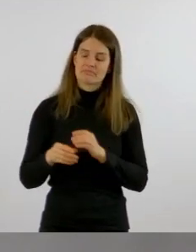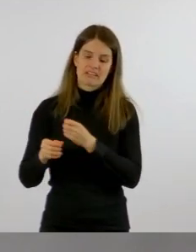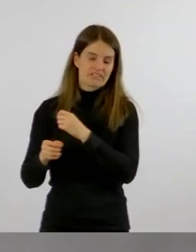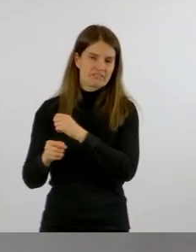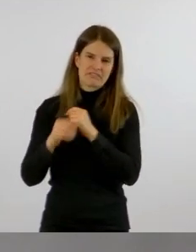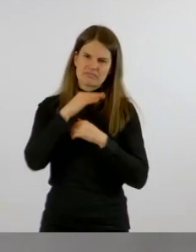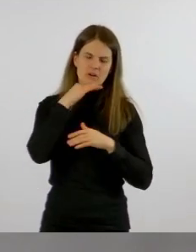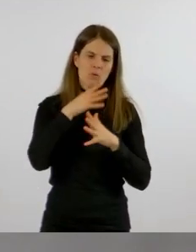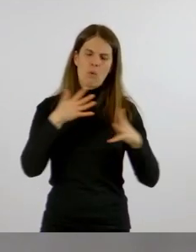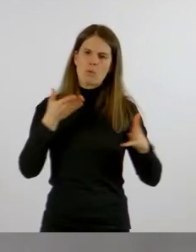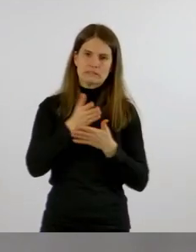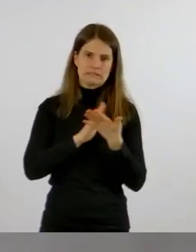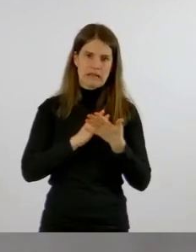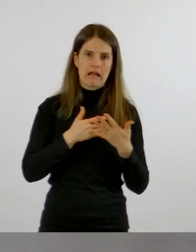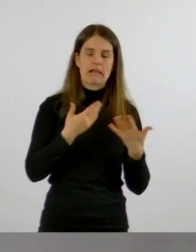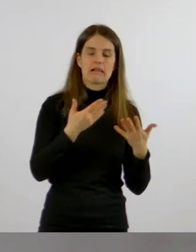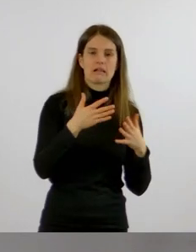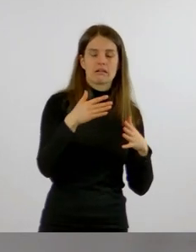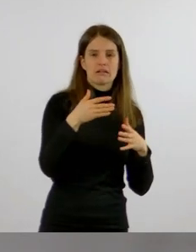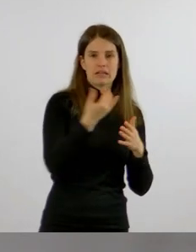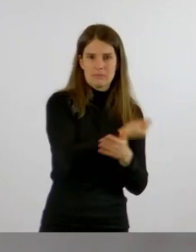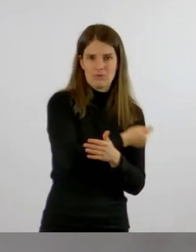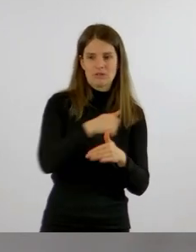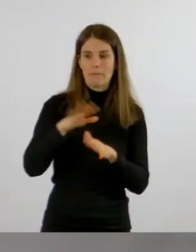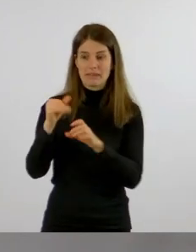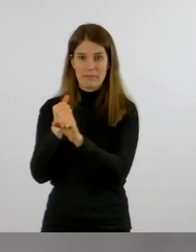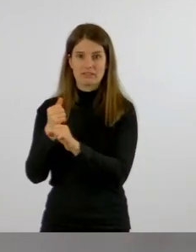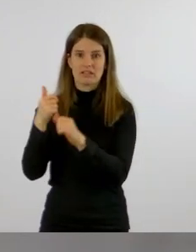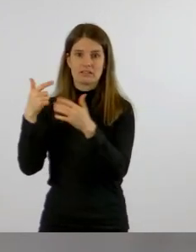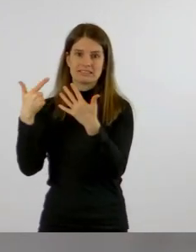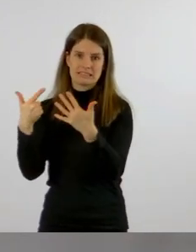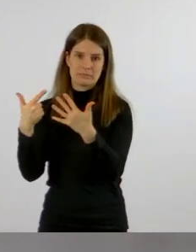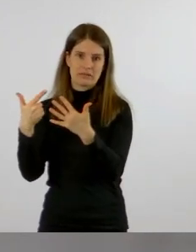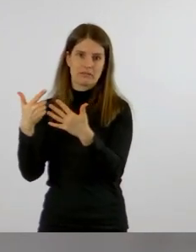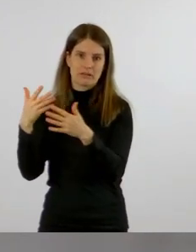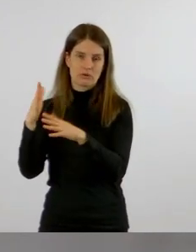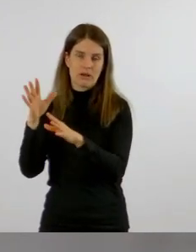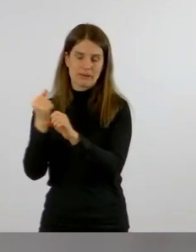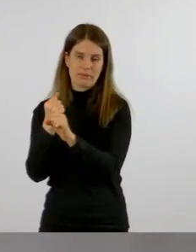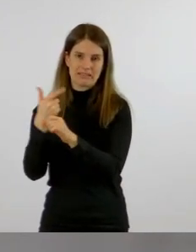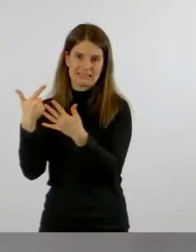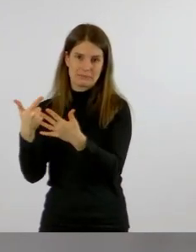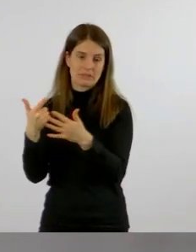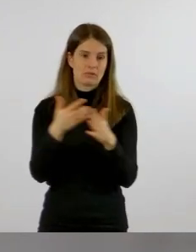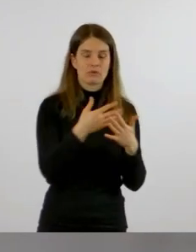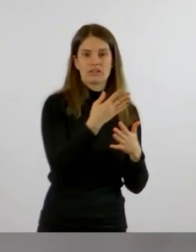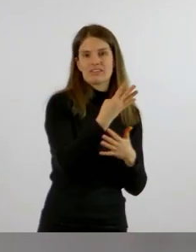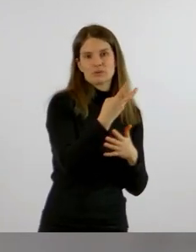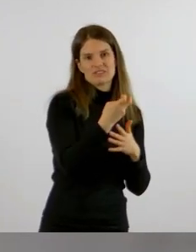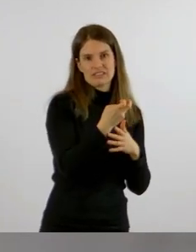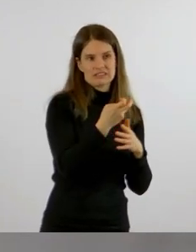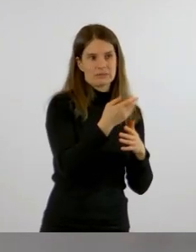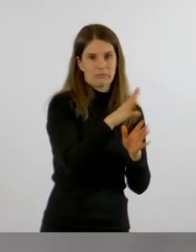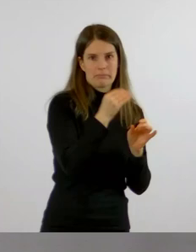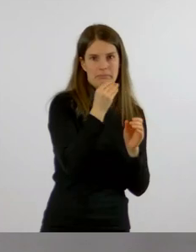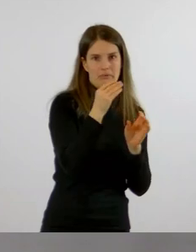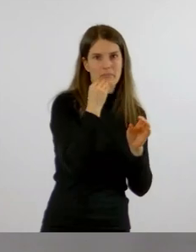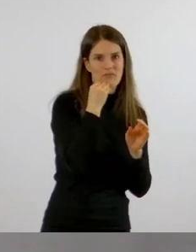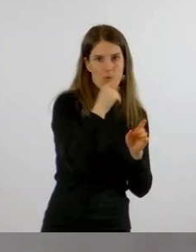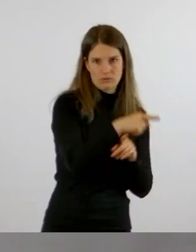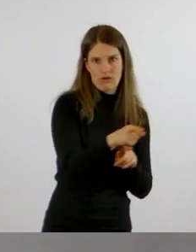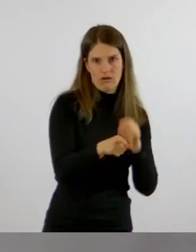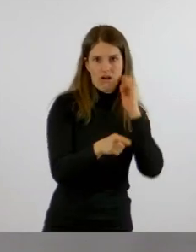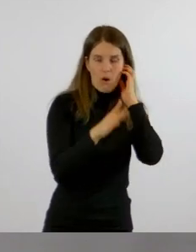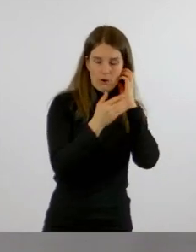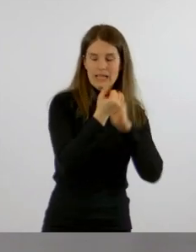geimpft. Von den acht Mitarbeitern sind sieben geimpft und von den 32 Bewohnern 24. Dann haben wir weiterhin im Luisenhaus